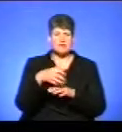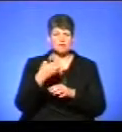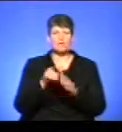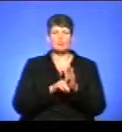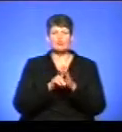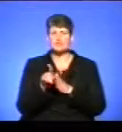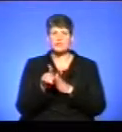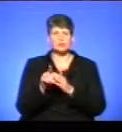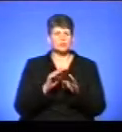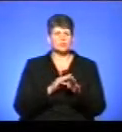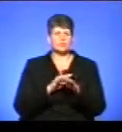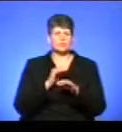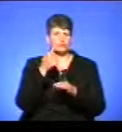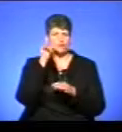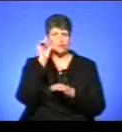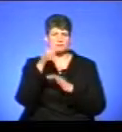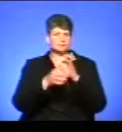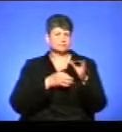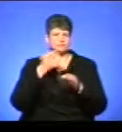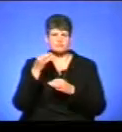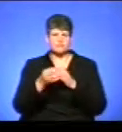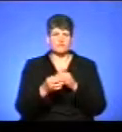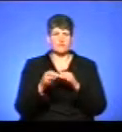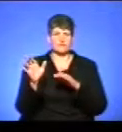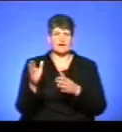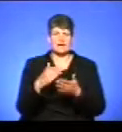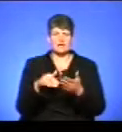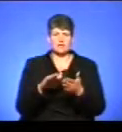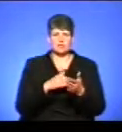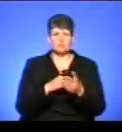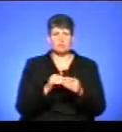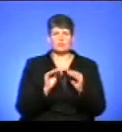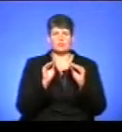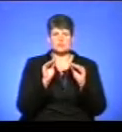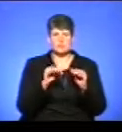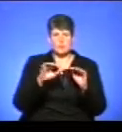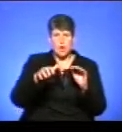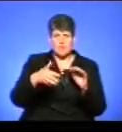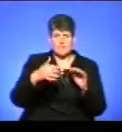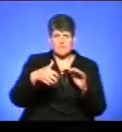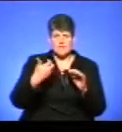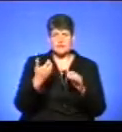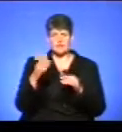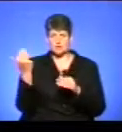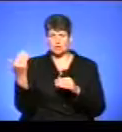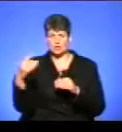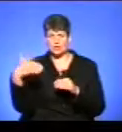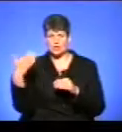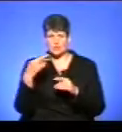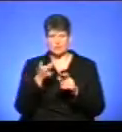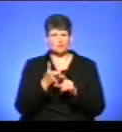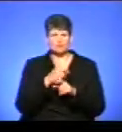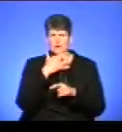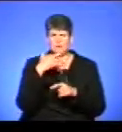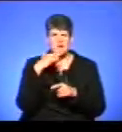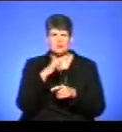Вчора цілий майже ліквідовували повністю стихію. Поставили цей мур, проглибили трошки. З тієї сторони дуже багато